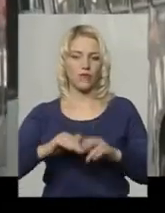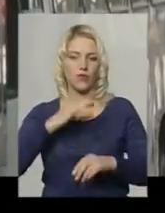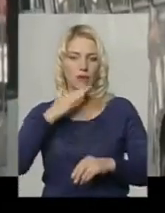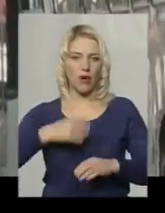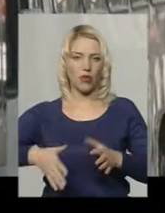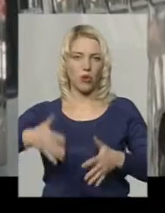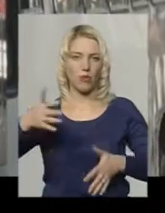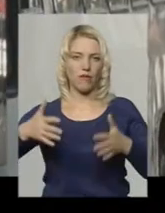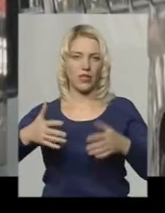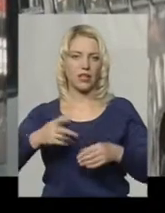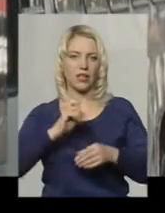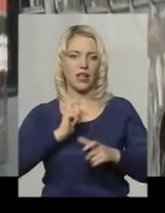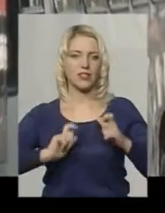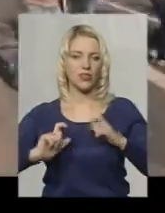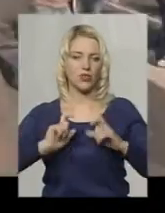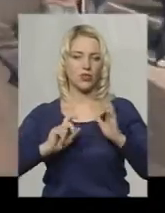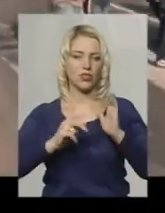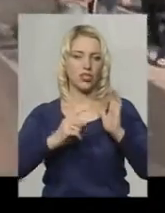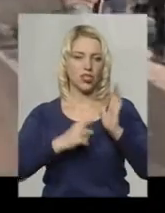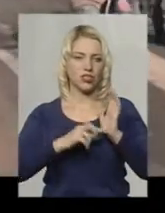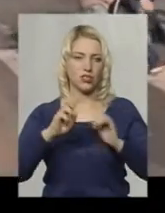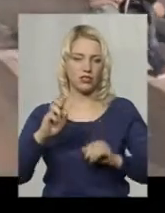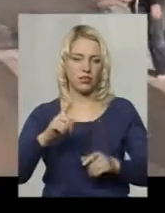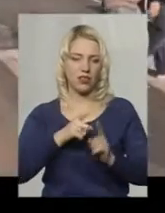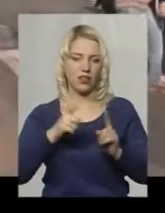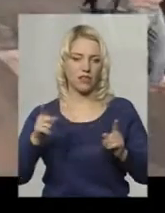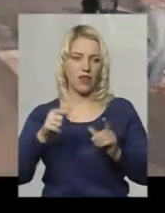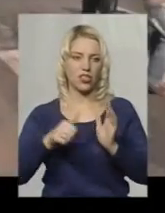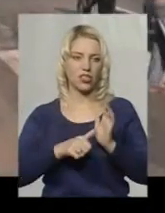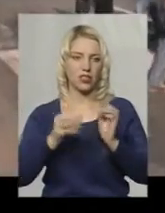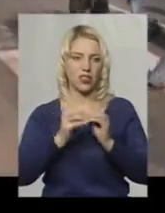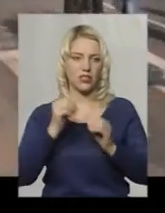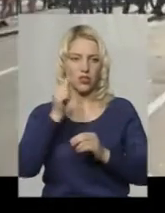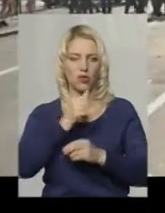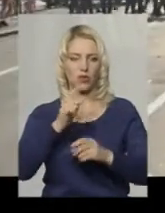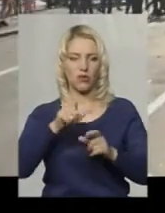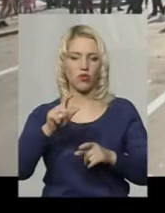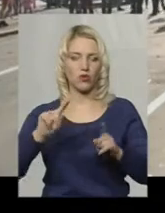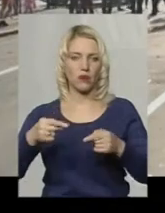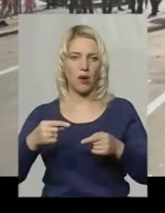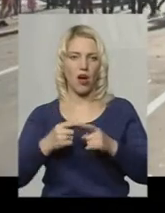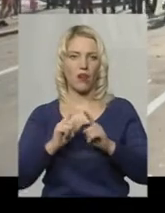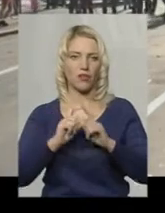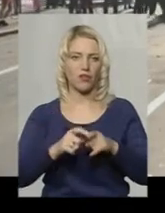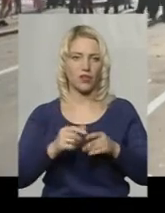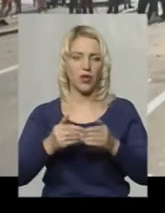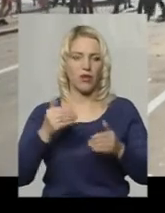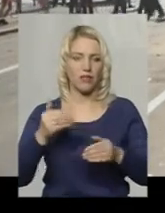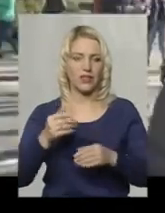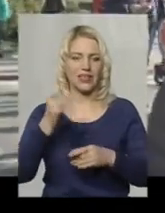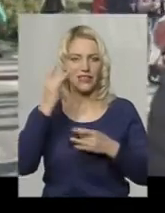інститутській 6Б, триває з 2007 року. Люди вимагають відповіді від забудовника, якими колективне підприємство «Цивіль